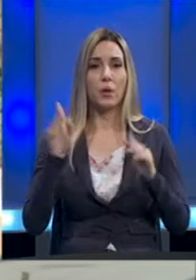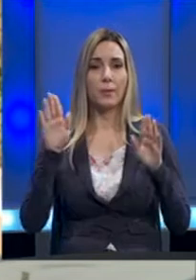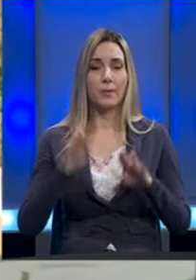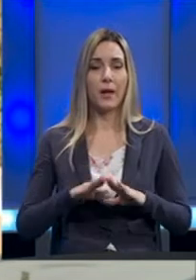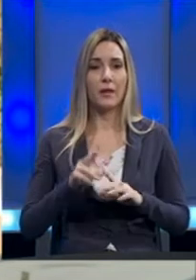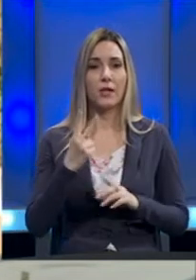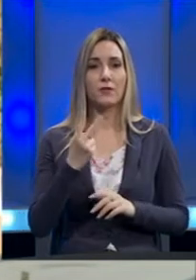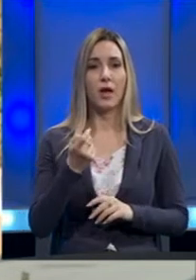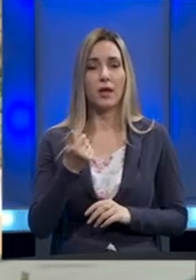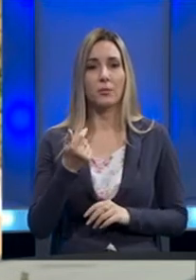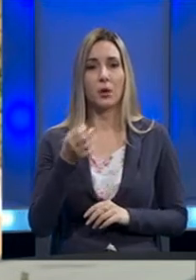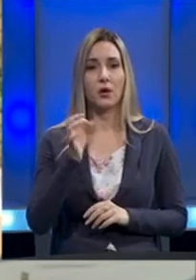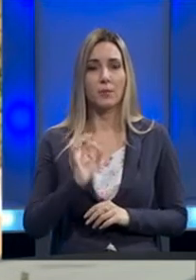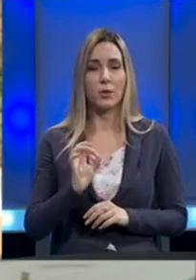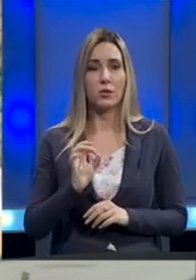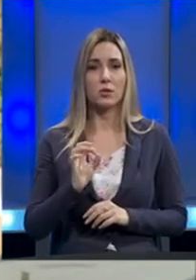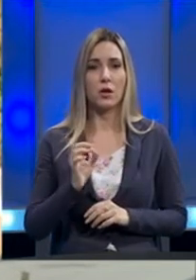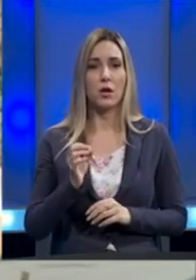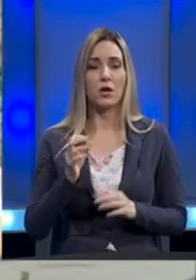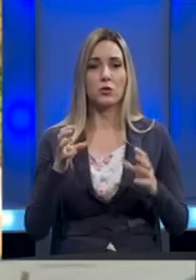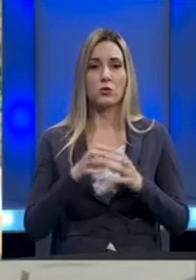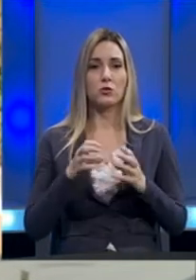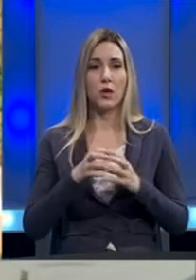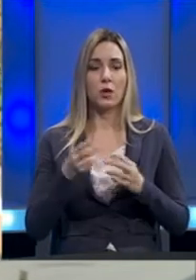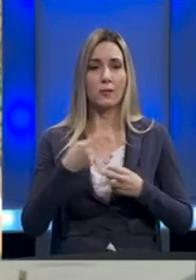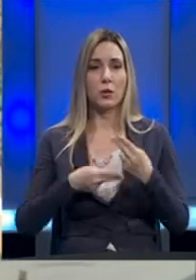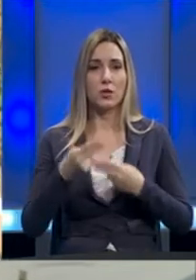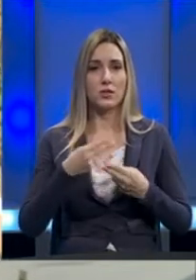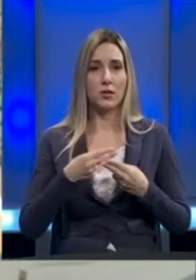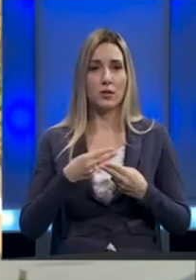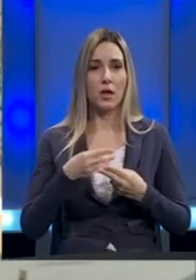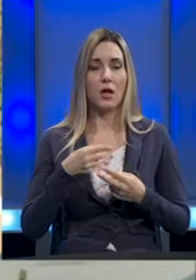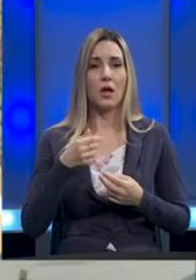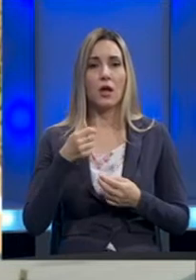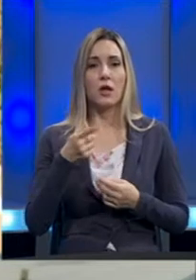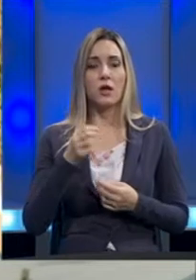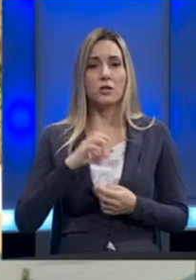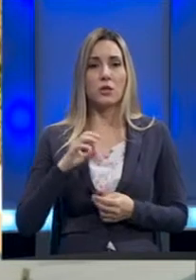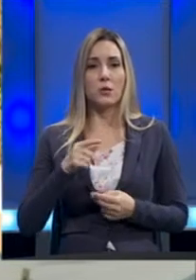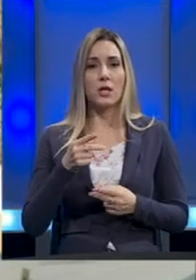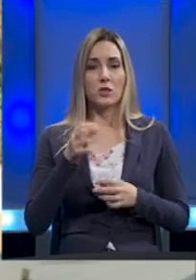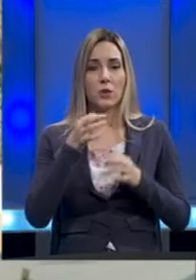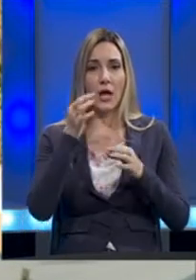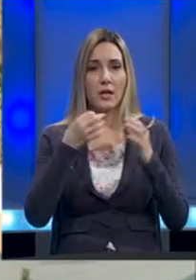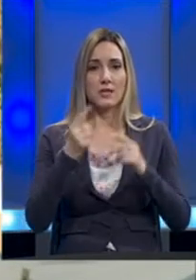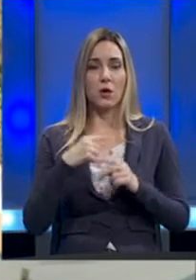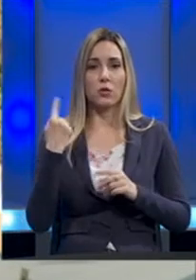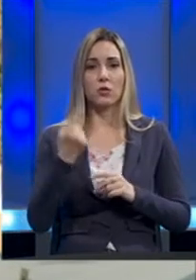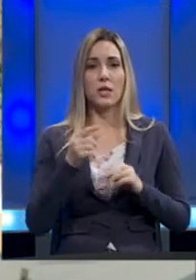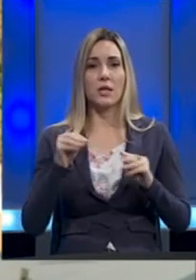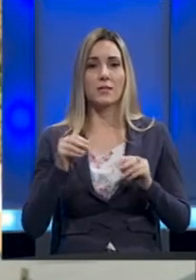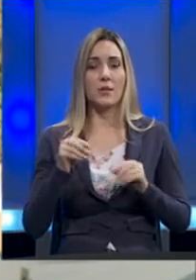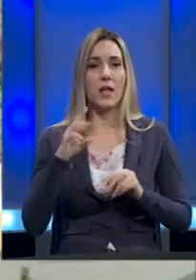2,5% gruštenog proizvoda, što je prilično optimistična analize, s obzirom da su analize iz okruženja i zemalja